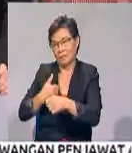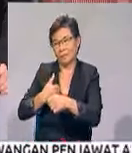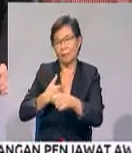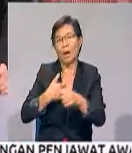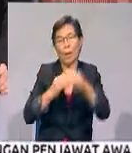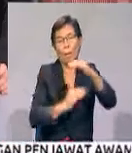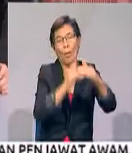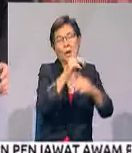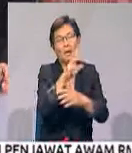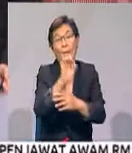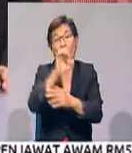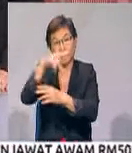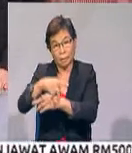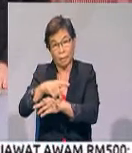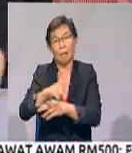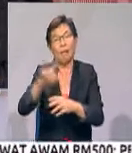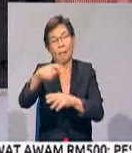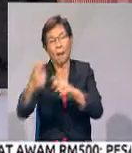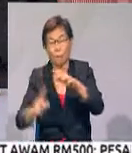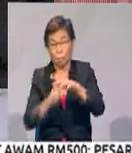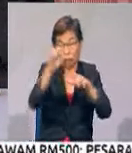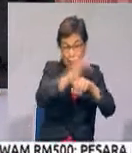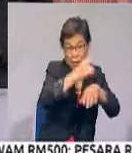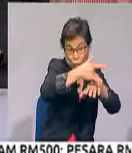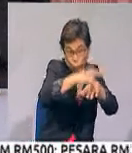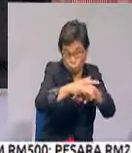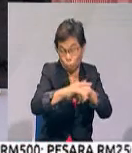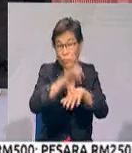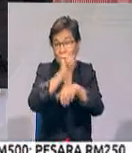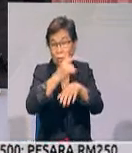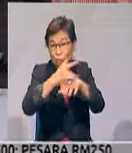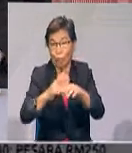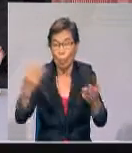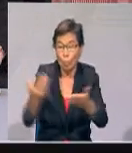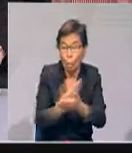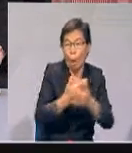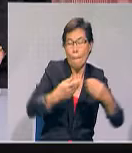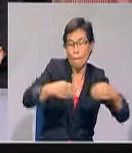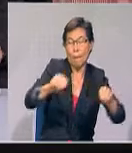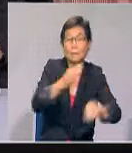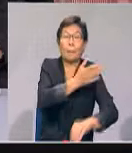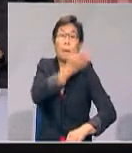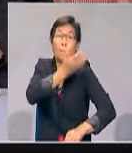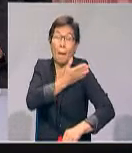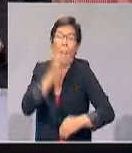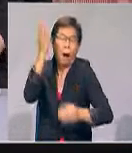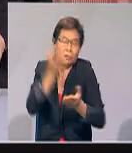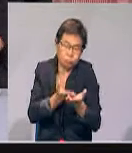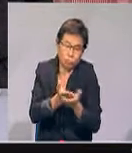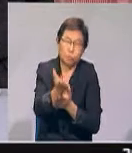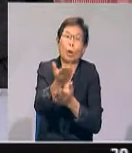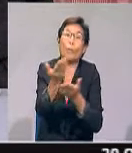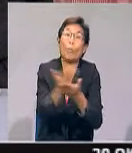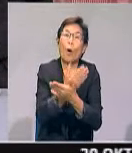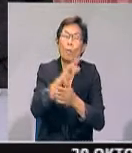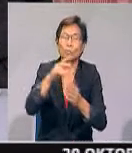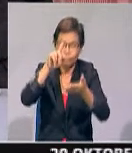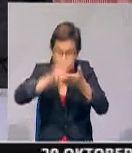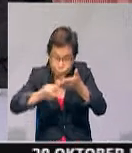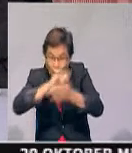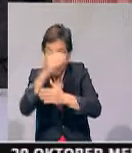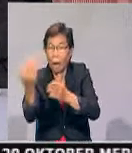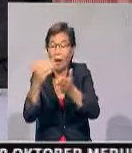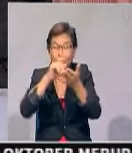Selain mewujudkan peluang pekerjaan, usaha memodernkan pasaran buruh juga akan diteruskan. Ini termasuk meneliti